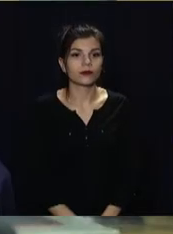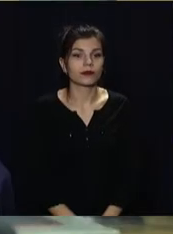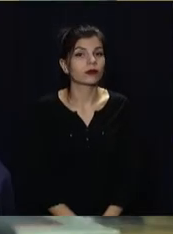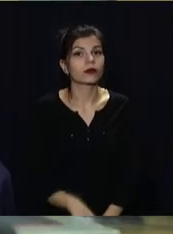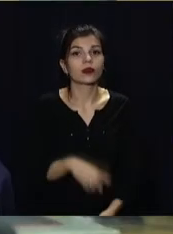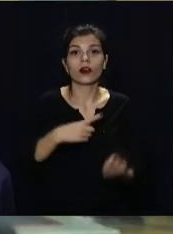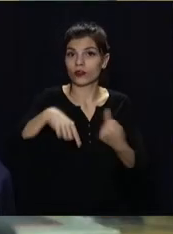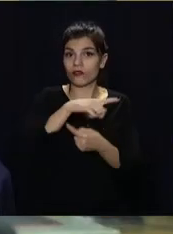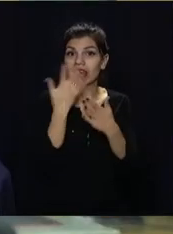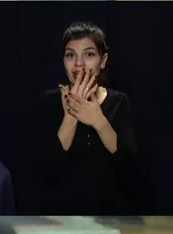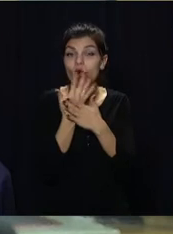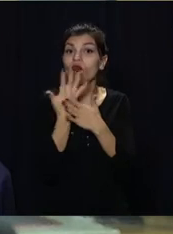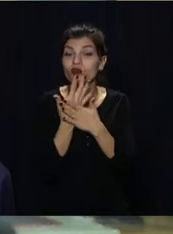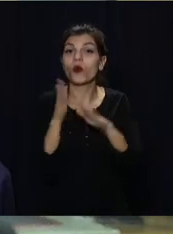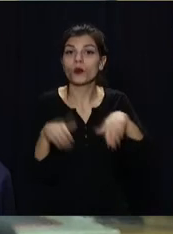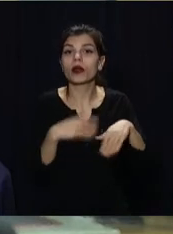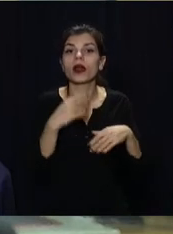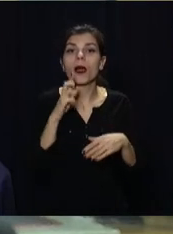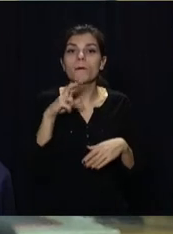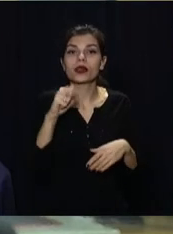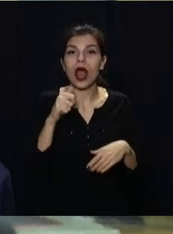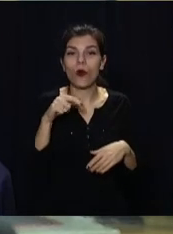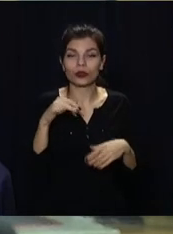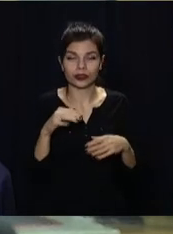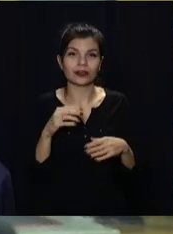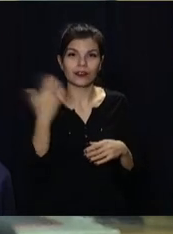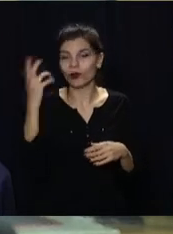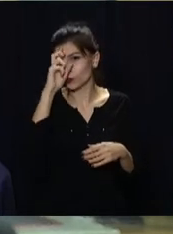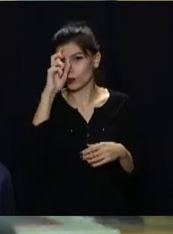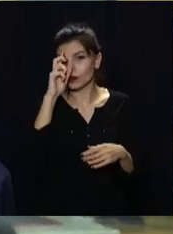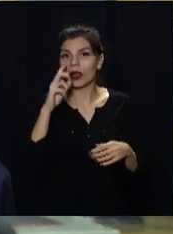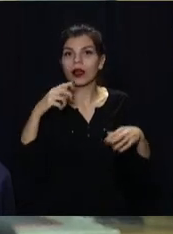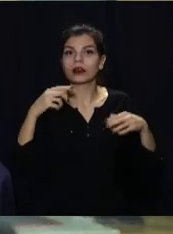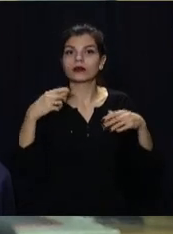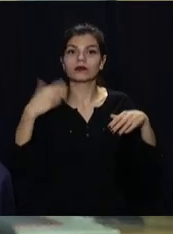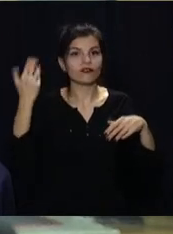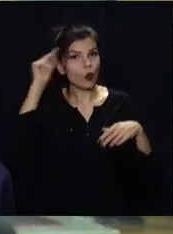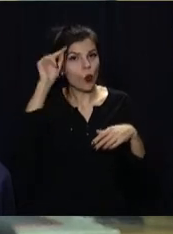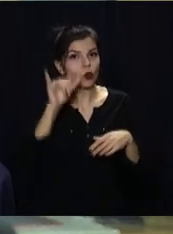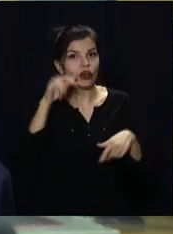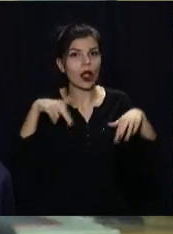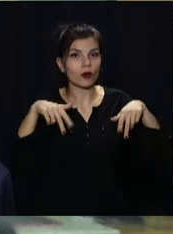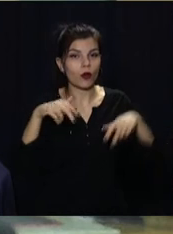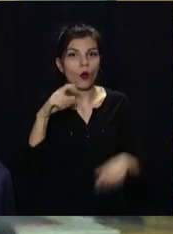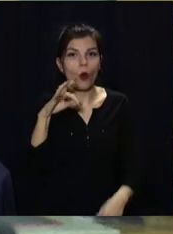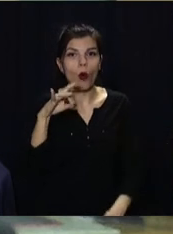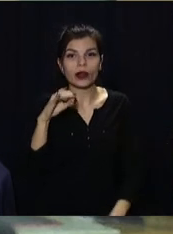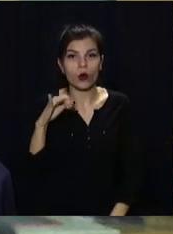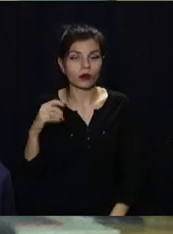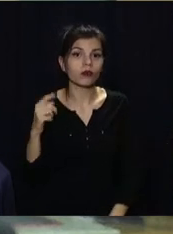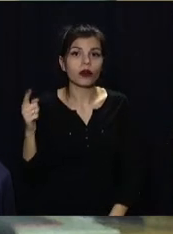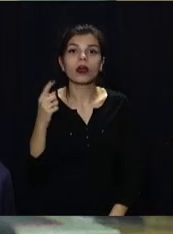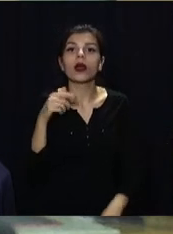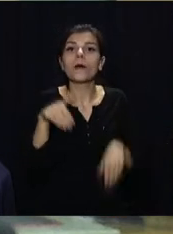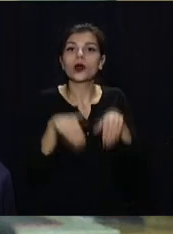Фуете навколо кіно. У Дніпрі пройшов благодійний вечір на підтримку Київського державного хореографічного училища. Зібрані кошти на друге